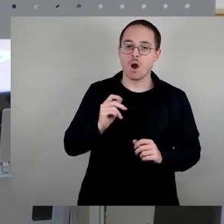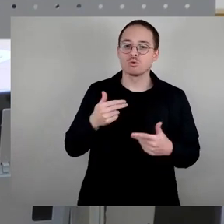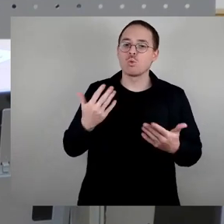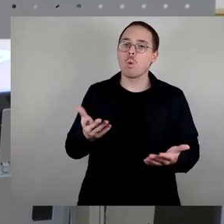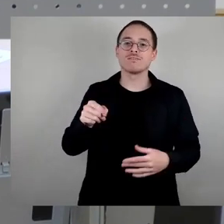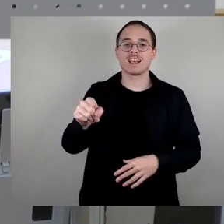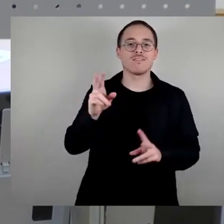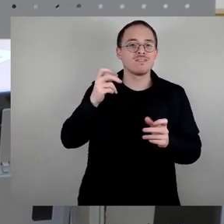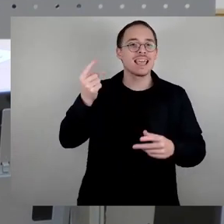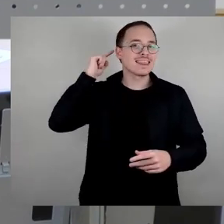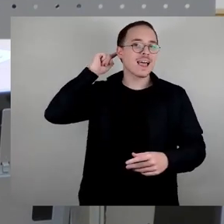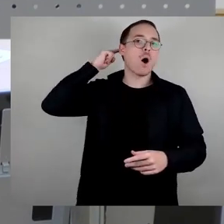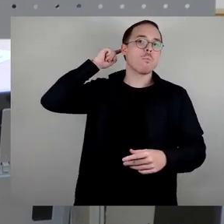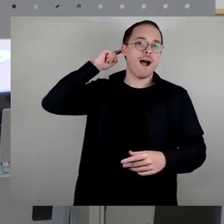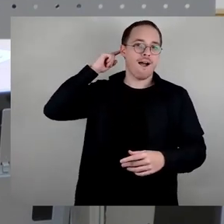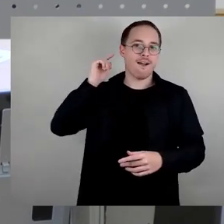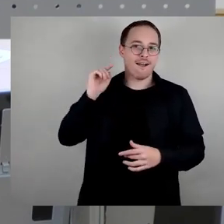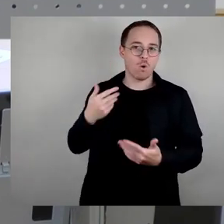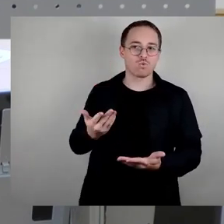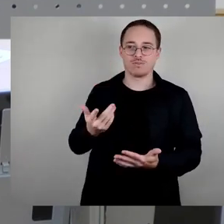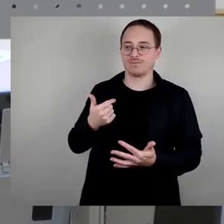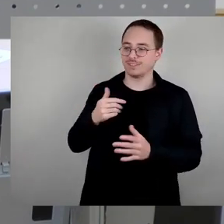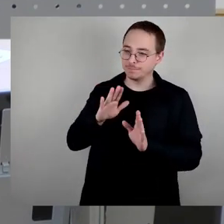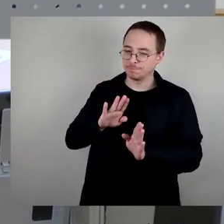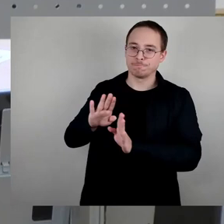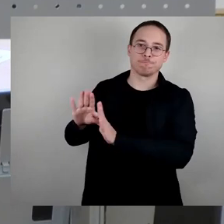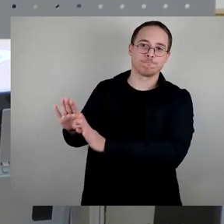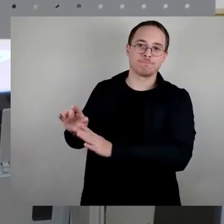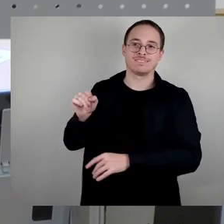eben kein Friedhof, sondern er ist ein Marktplatz, er ist unser zentraler Marktplatz.